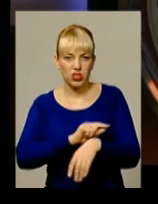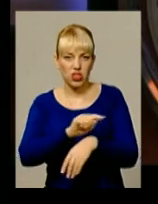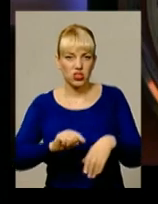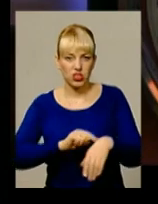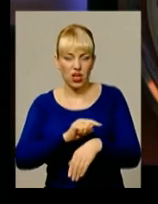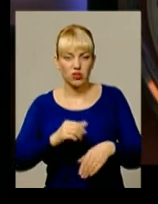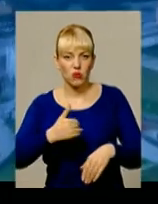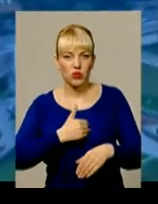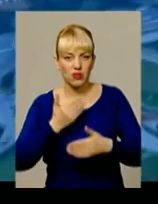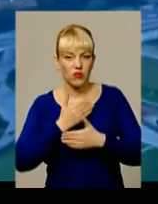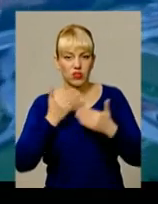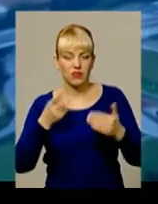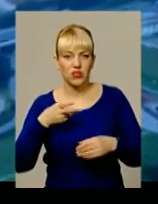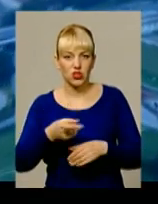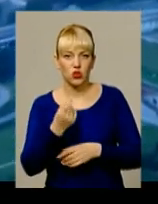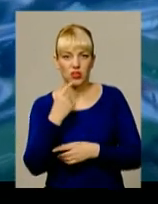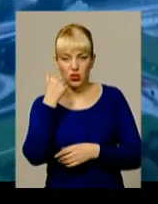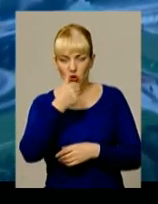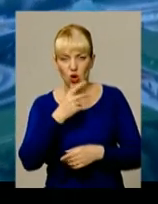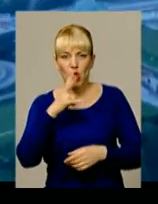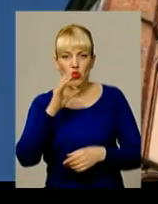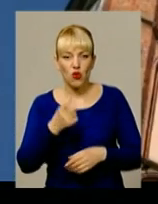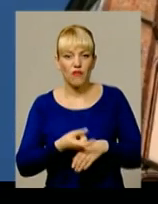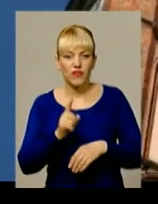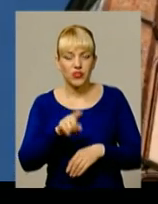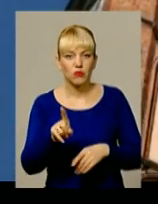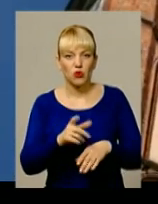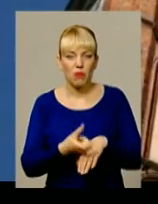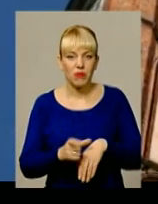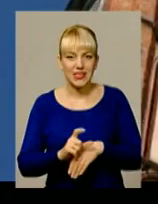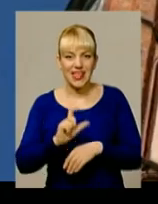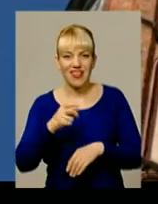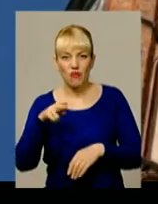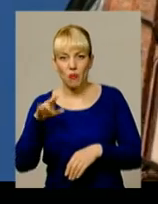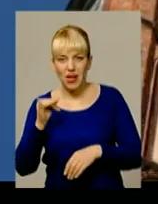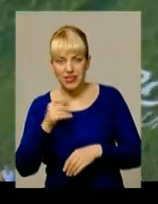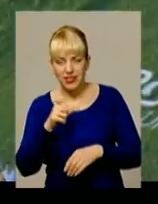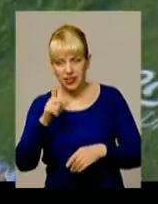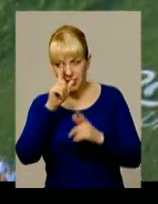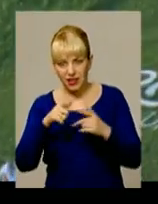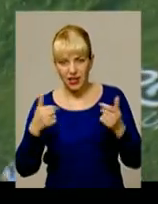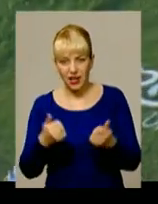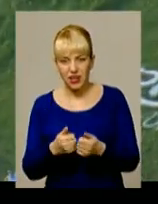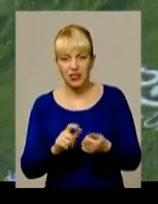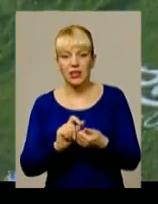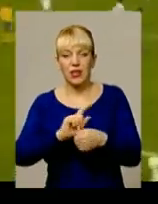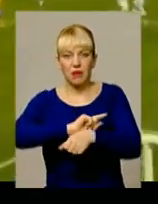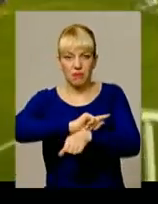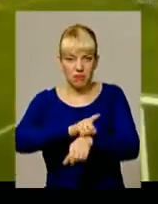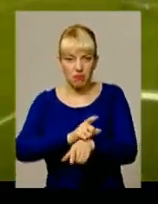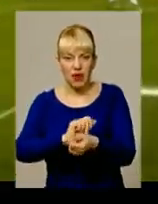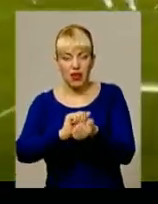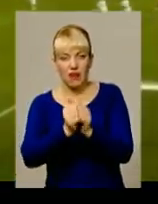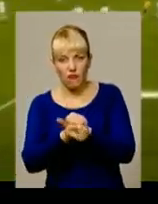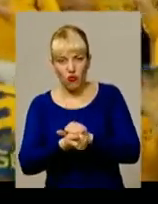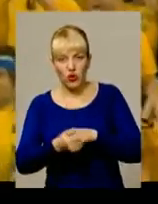хотіли у 2011-му. Утім, через те, що більшість європейських країн стрілки таки переводять, то напередодні Єврочемпіонату з